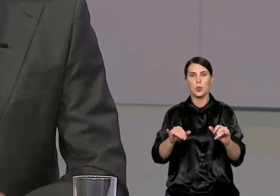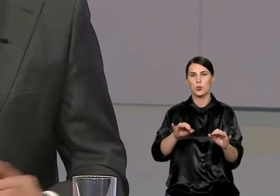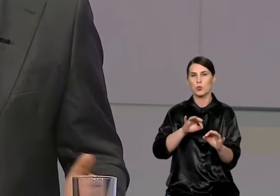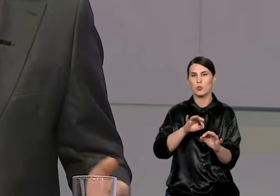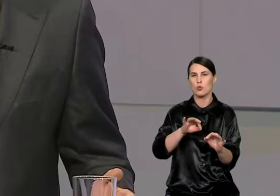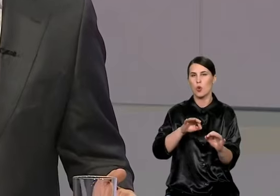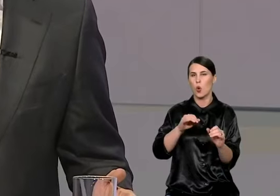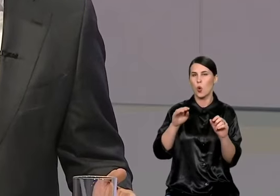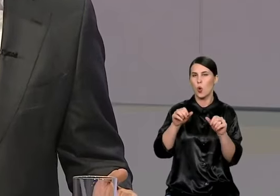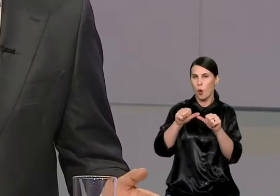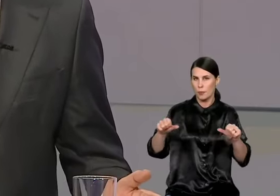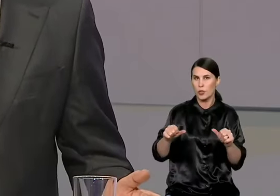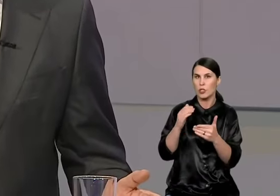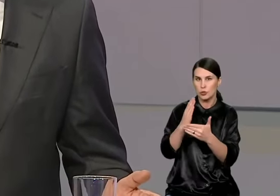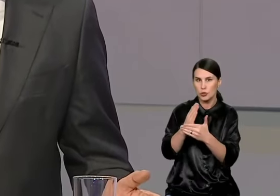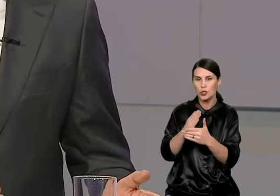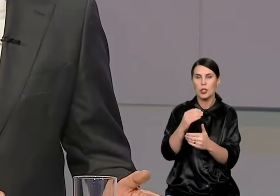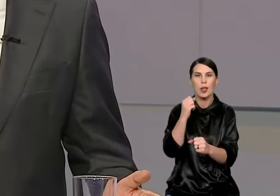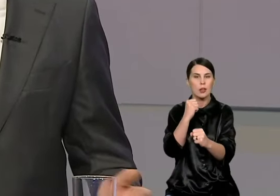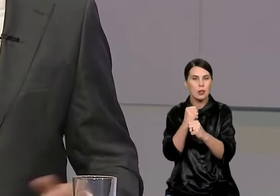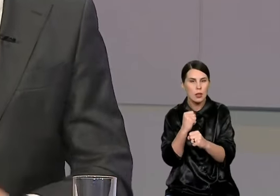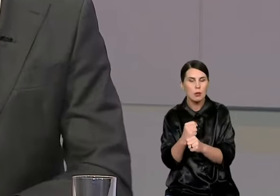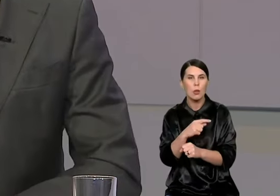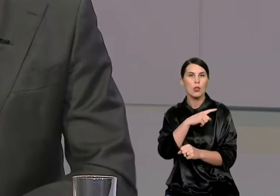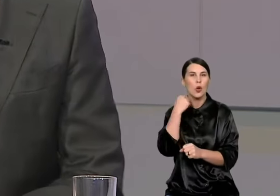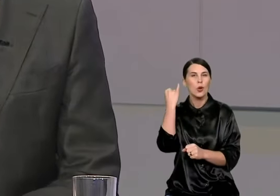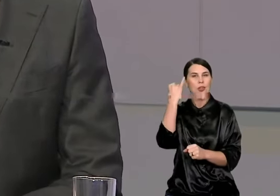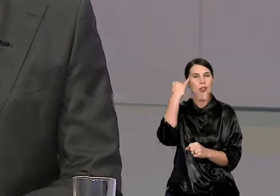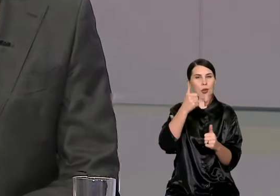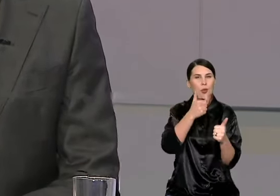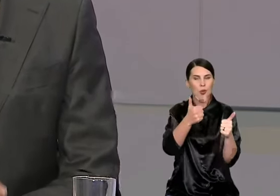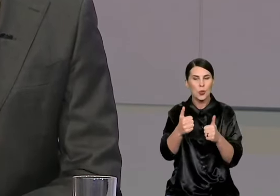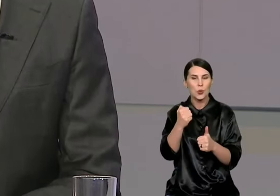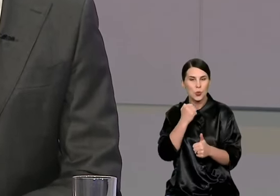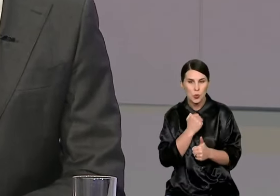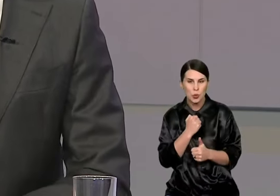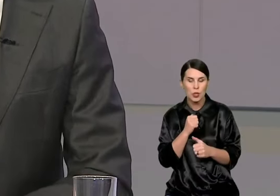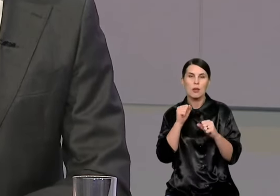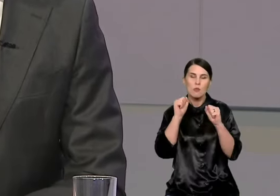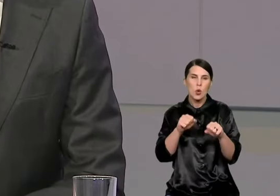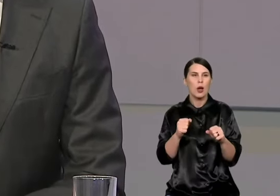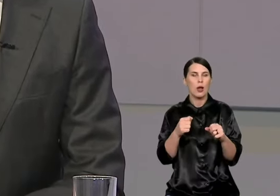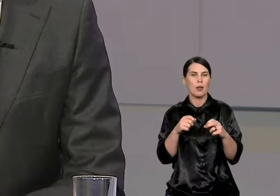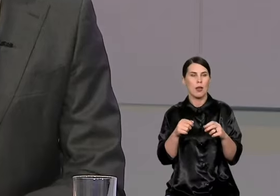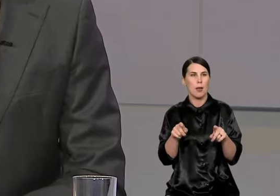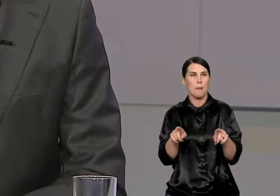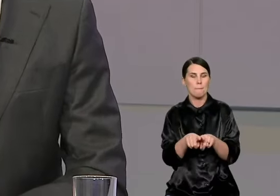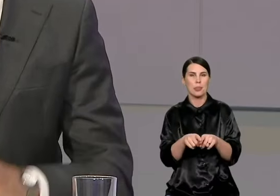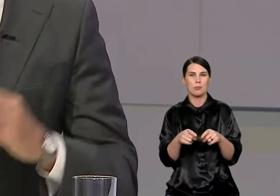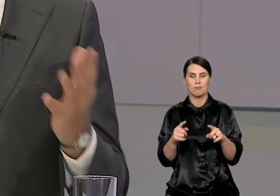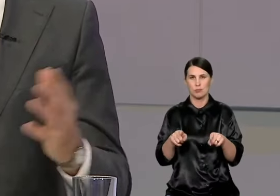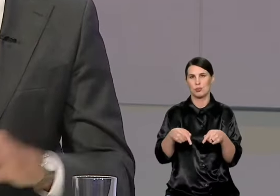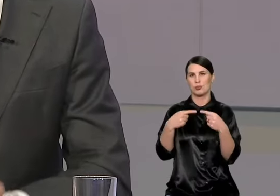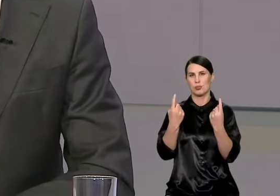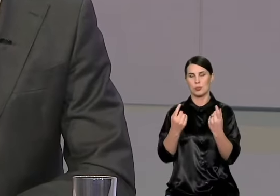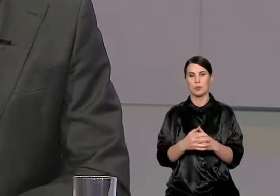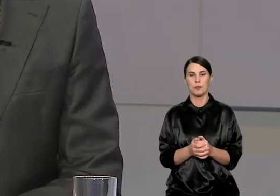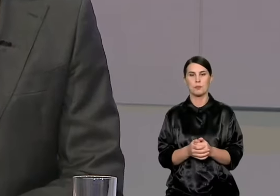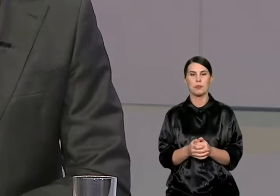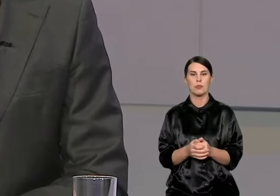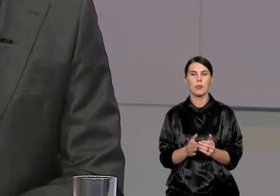ir turėtų tikrai gerų idėjų, kaip suvaldyti šitą įstatyminį chaosą. Yra kitų problemų